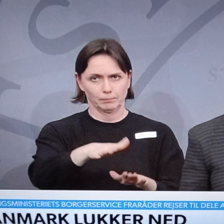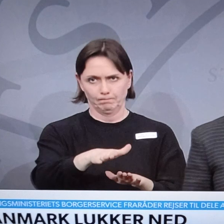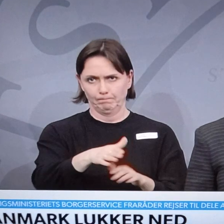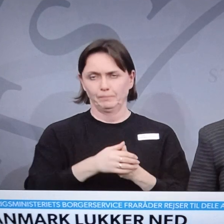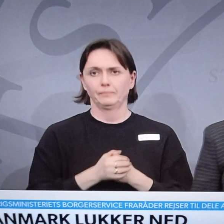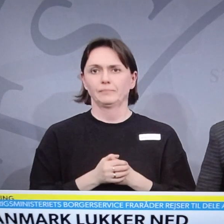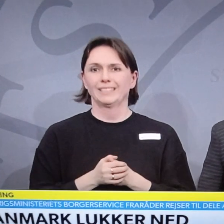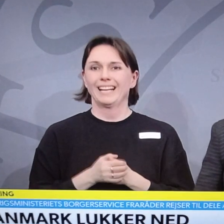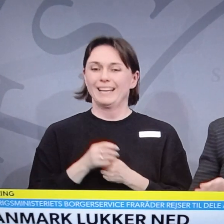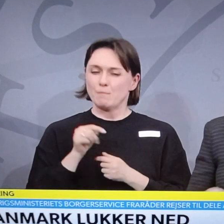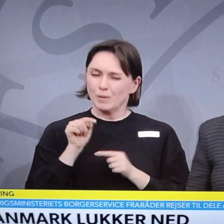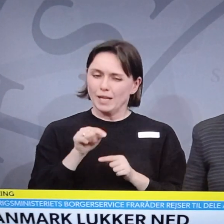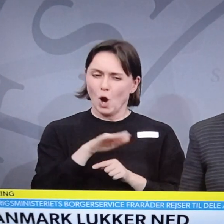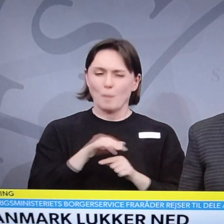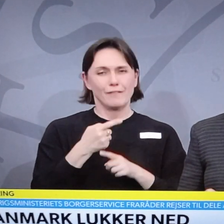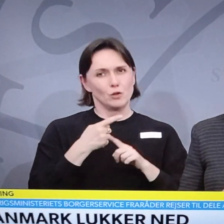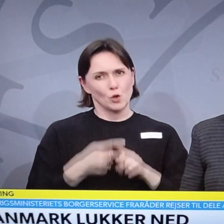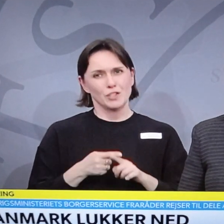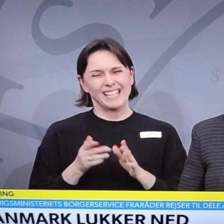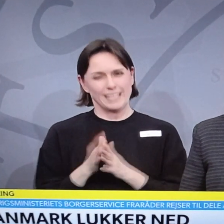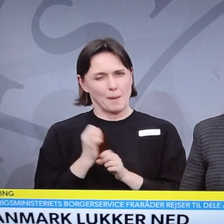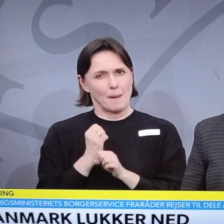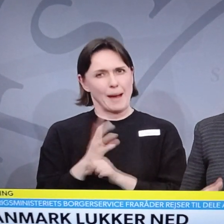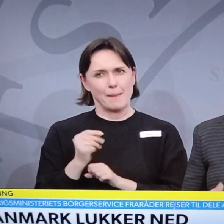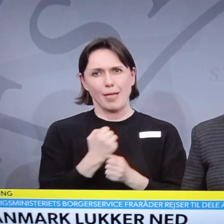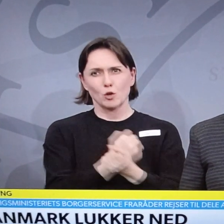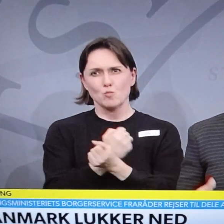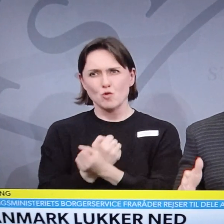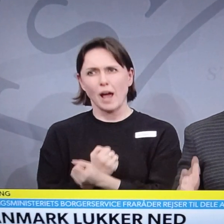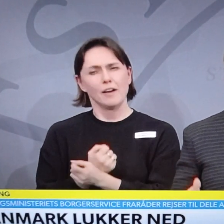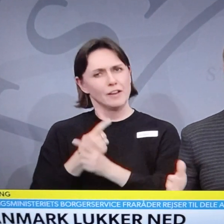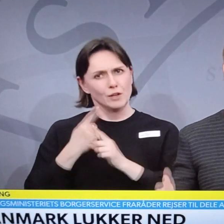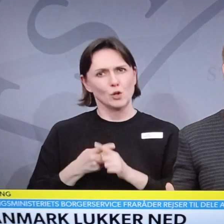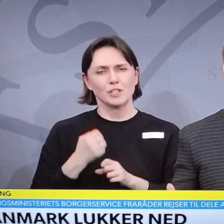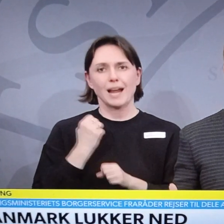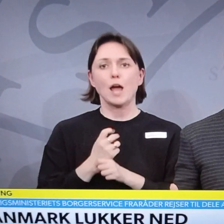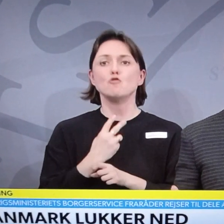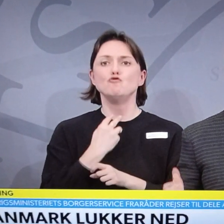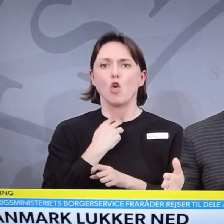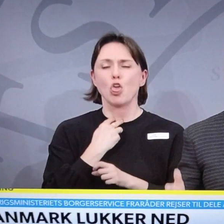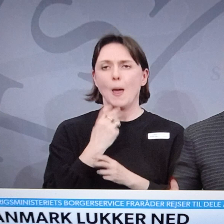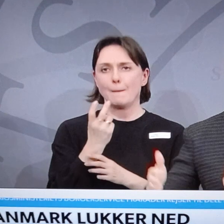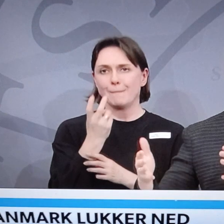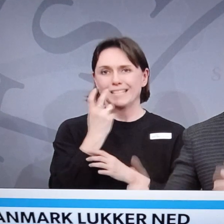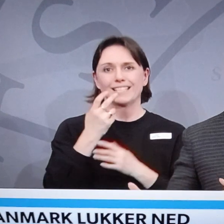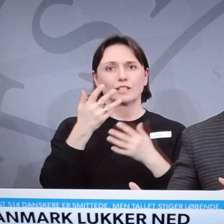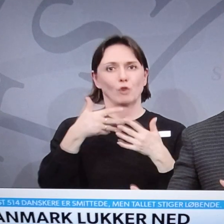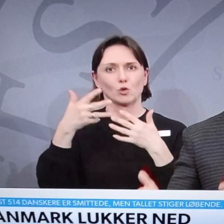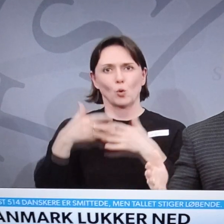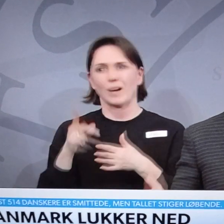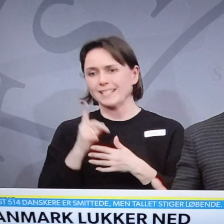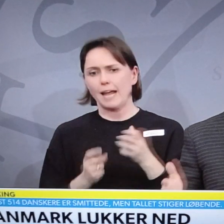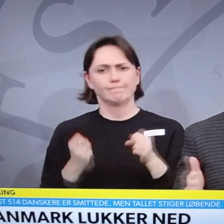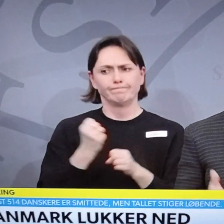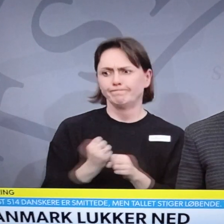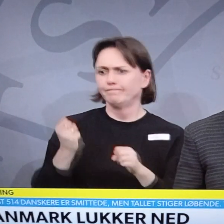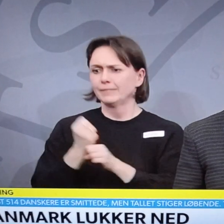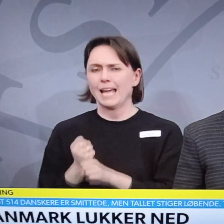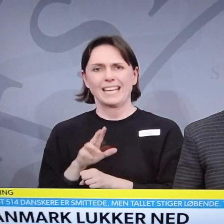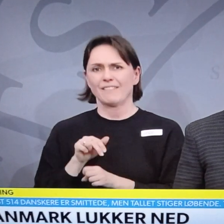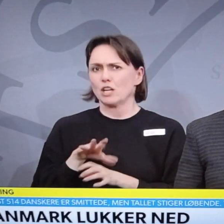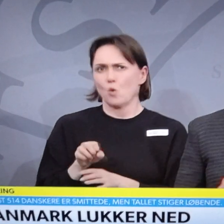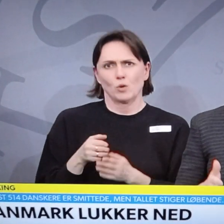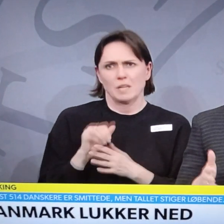bliver vi nødt til i samarbejde med kommunerne at have nødpasningsfunktioner op at stå. Det kan vi ikke nå inden i morgen.